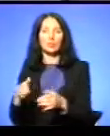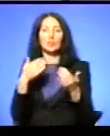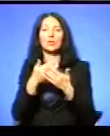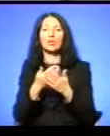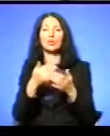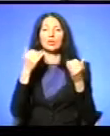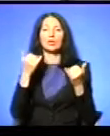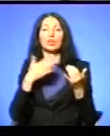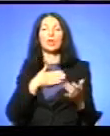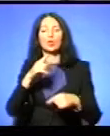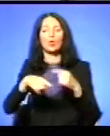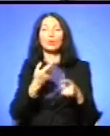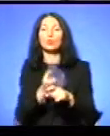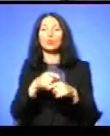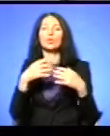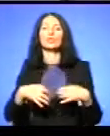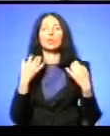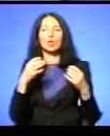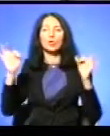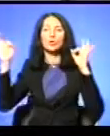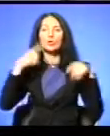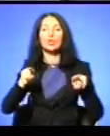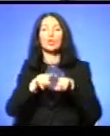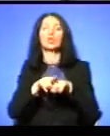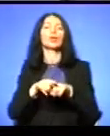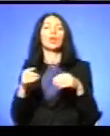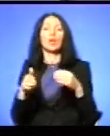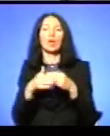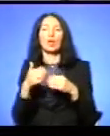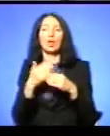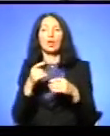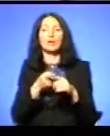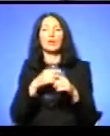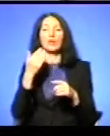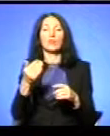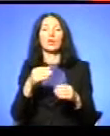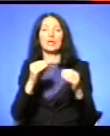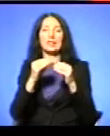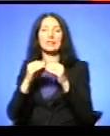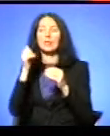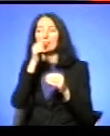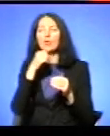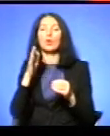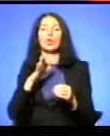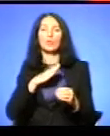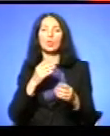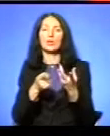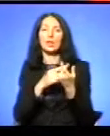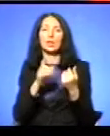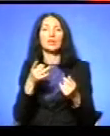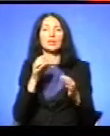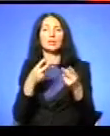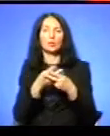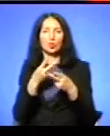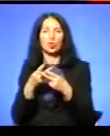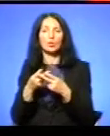звучить такий вирок За який десятки років ви відбували покарання, кілька засуджень Власне, чи